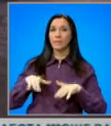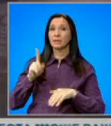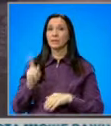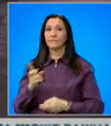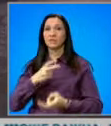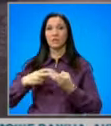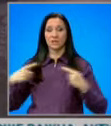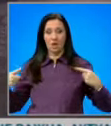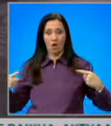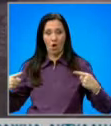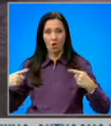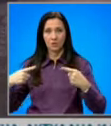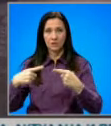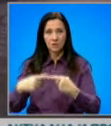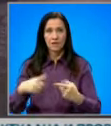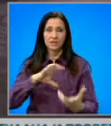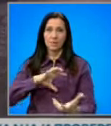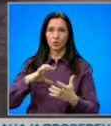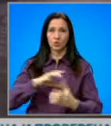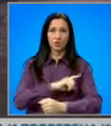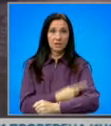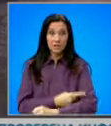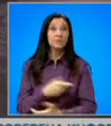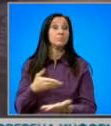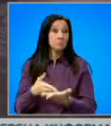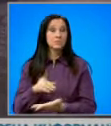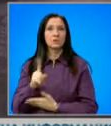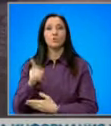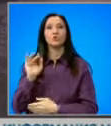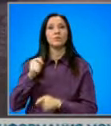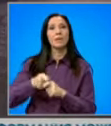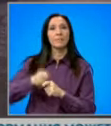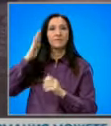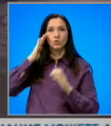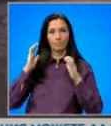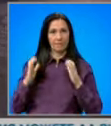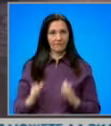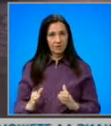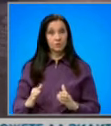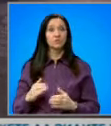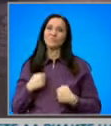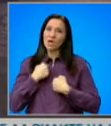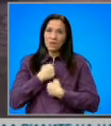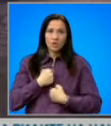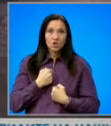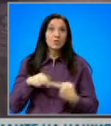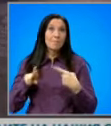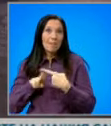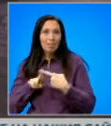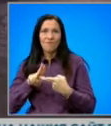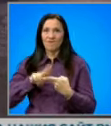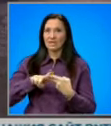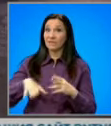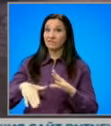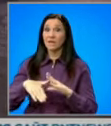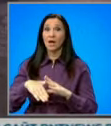да се търси концентрация на политически сили за да може да бъде сформирано правителство и съжалии, че Петков и Василев